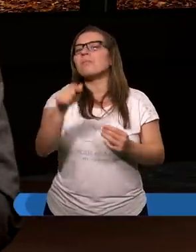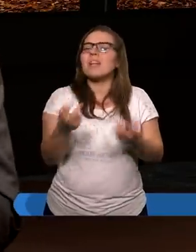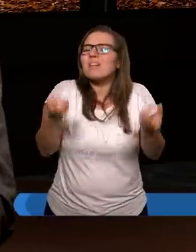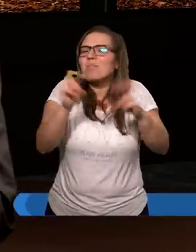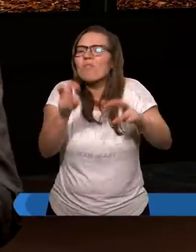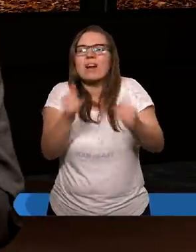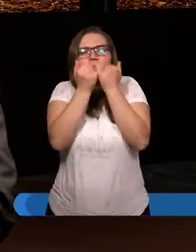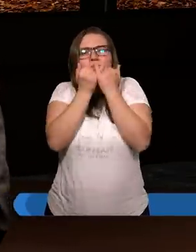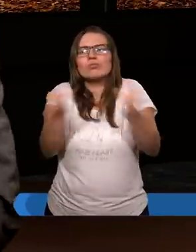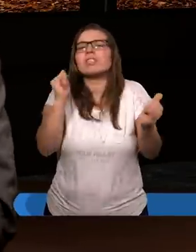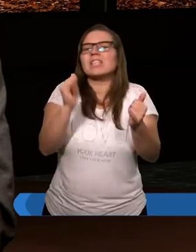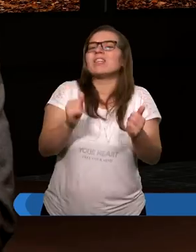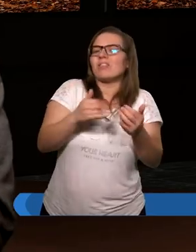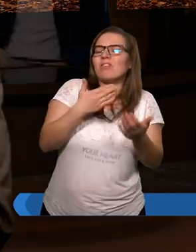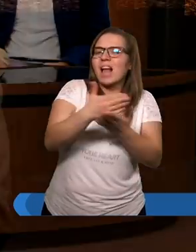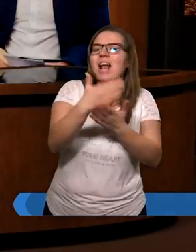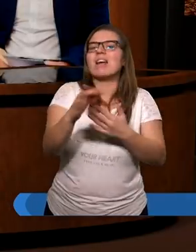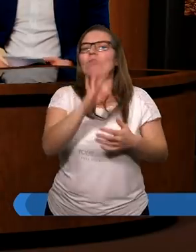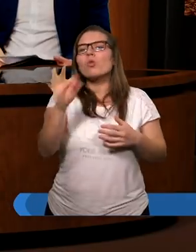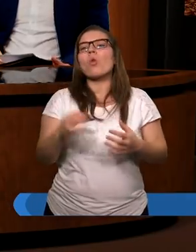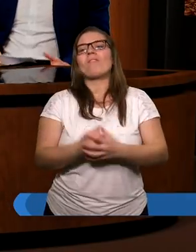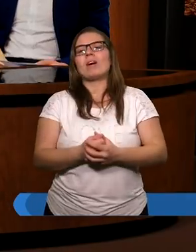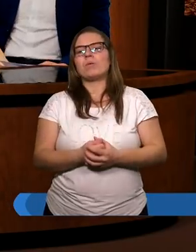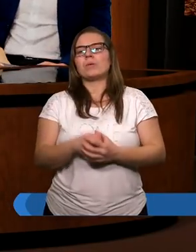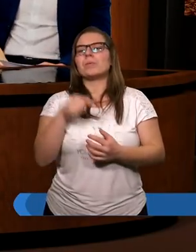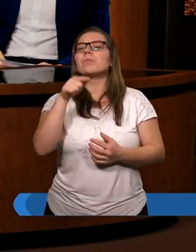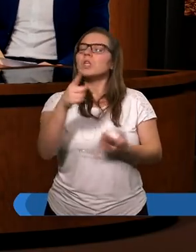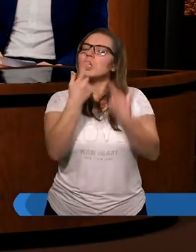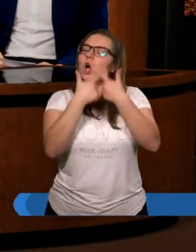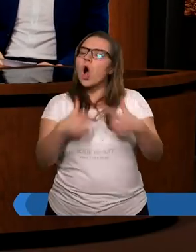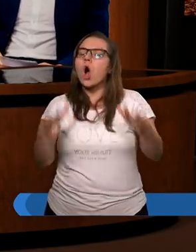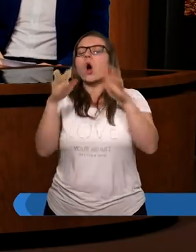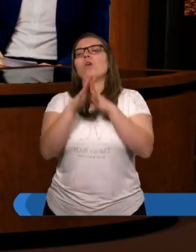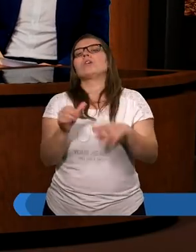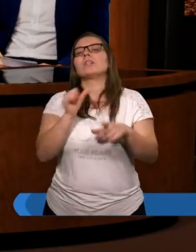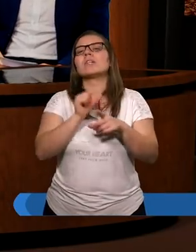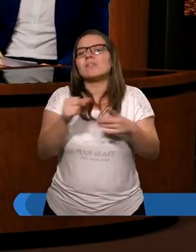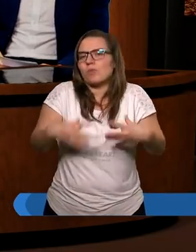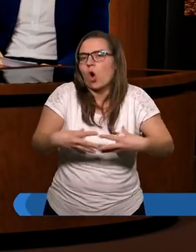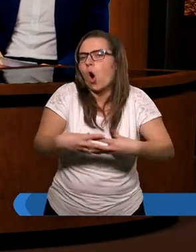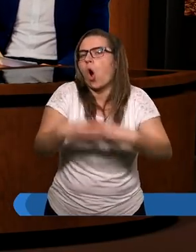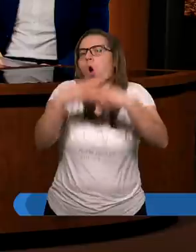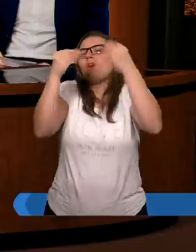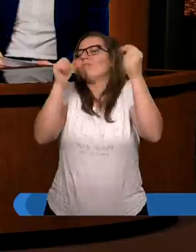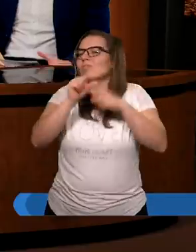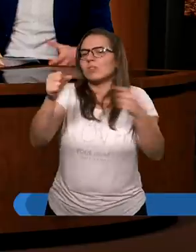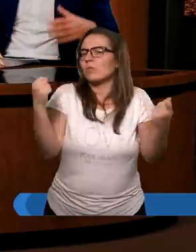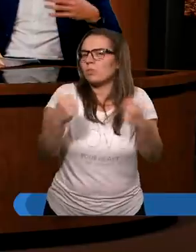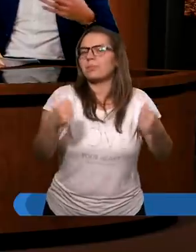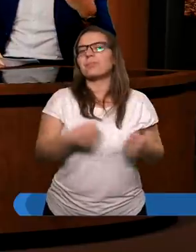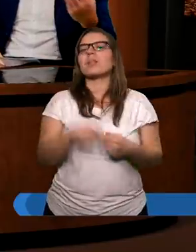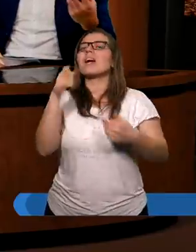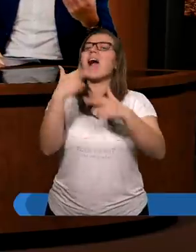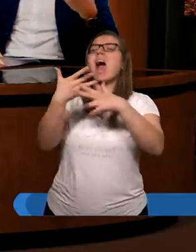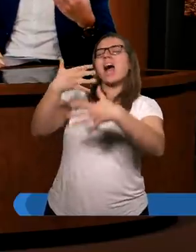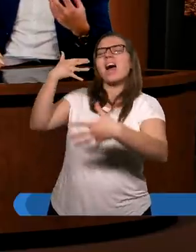powstało i funkcjonowało. Musimy też pamiętać, że Kościół się cały czas rozwija. I to, co